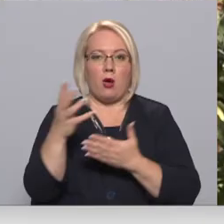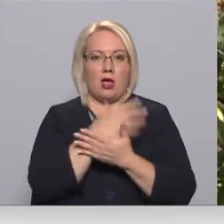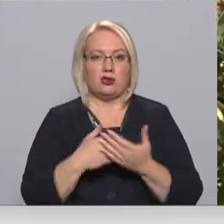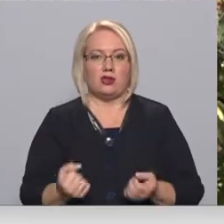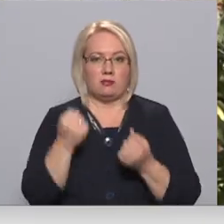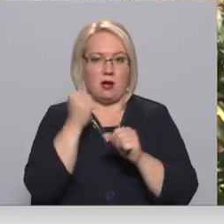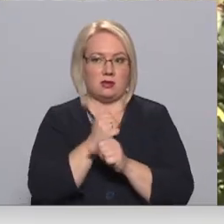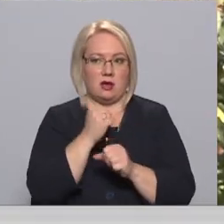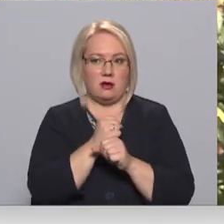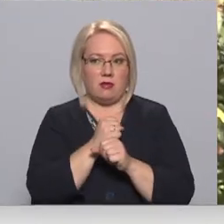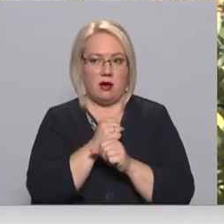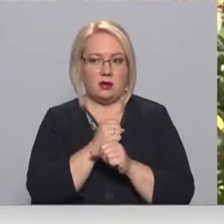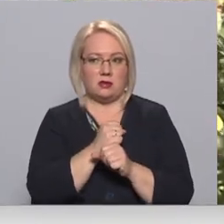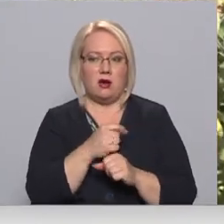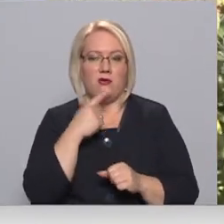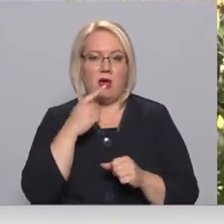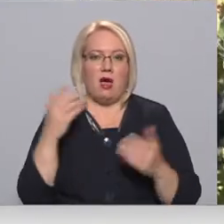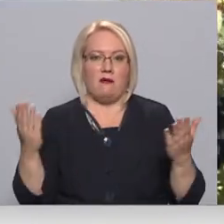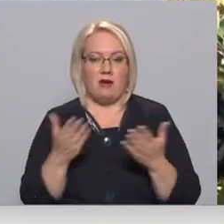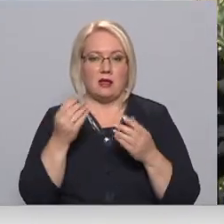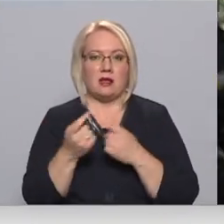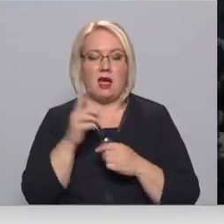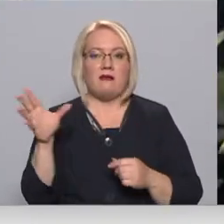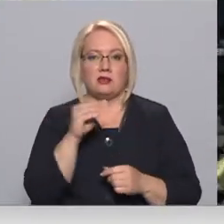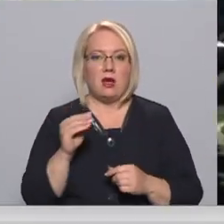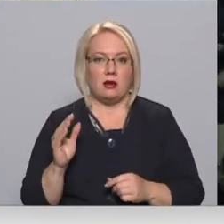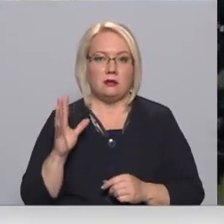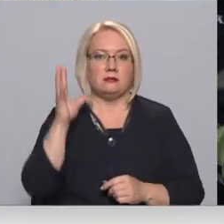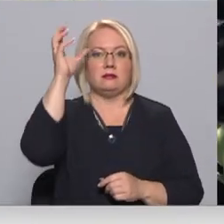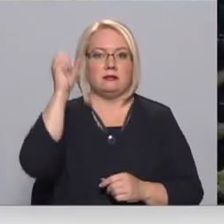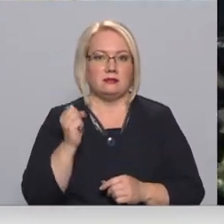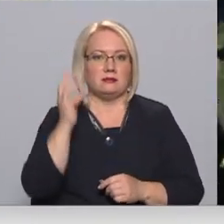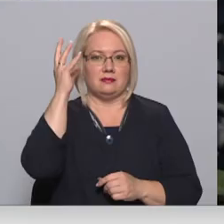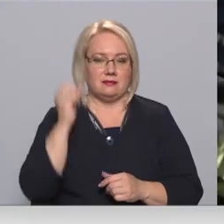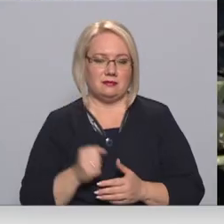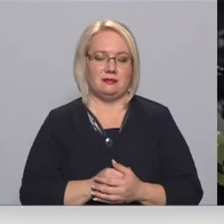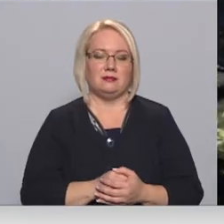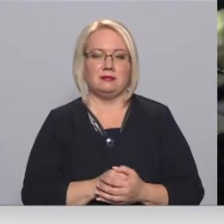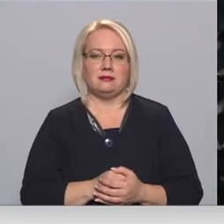Vieglas ar nav. Viss laika ir jāstiepjās un